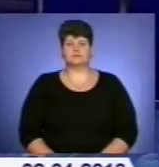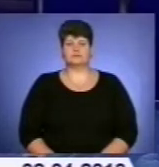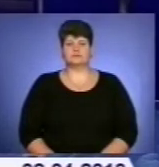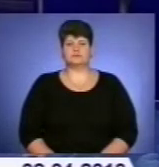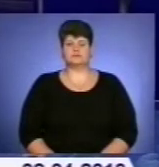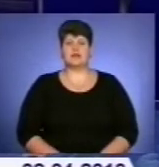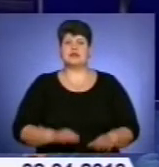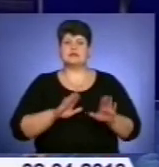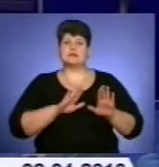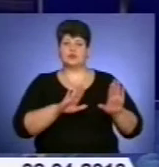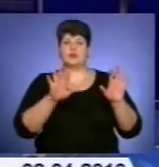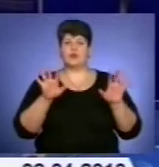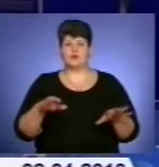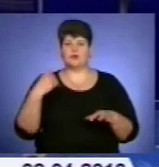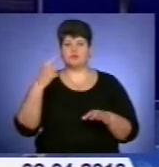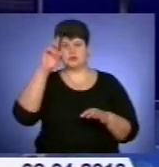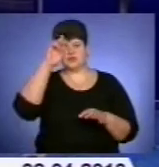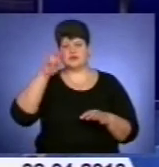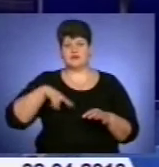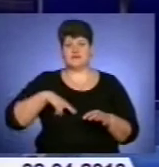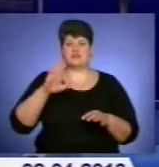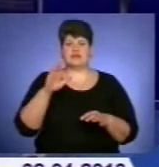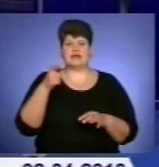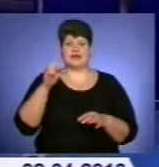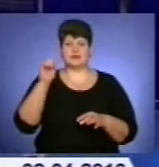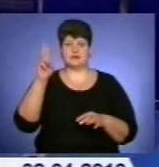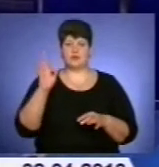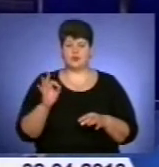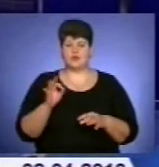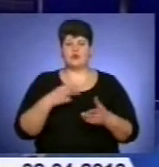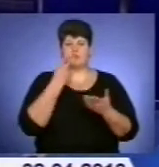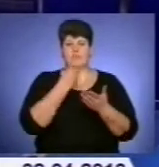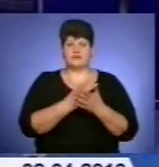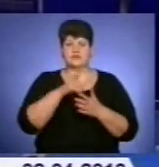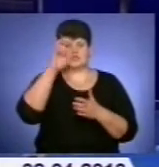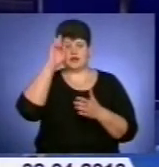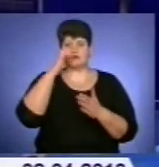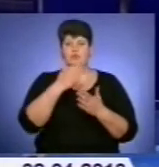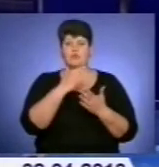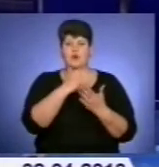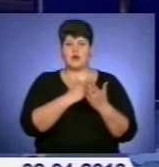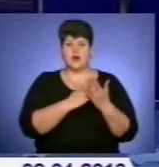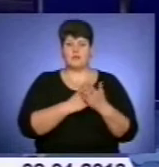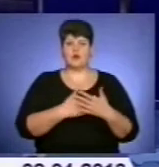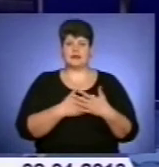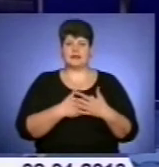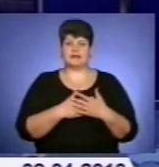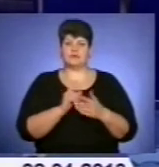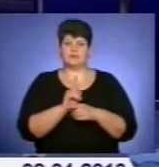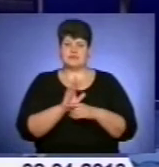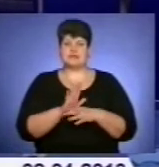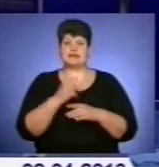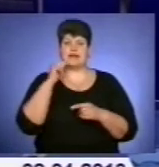Заступник голови облдержадміністрації Василь Гецько репрезентував державну програму активізації економіки на